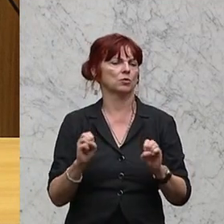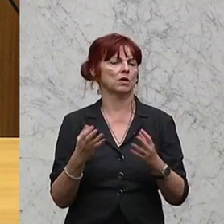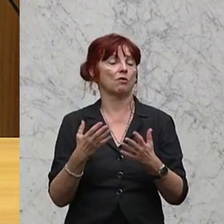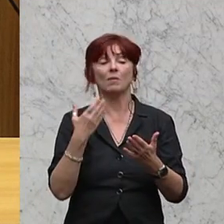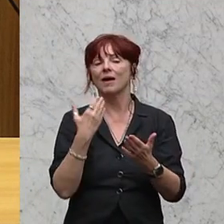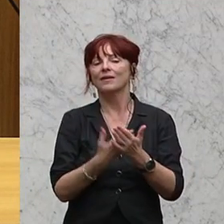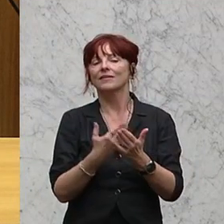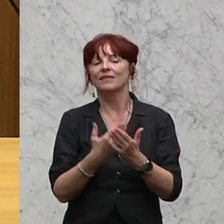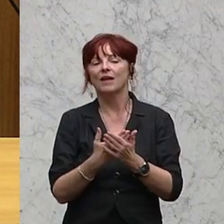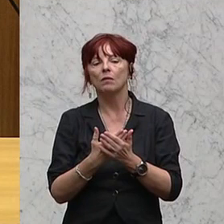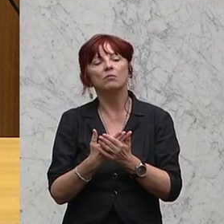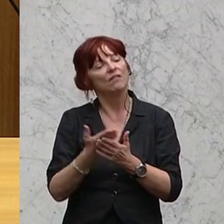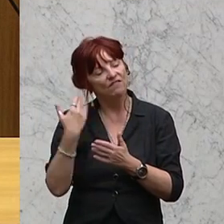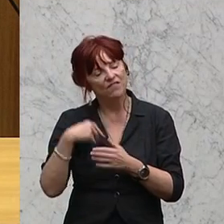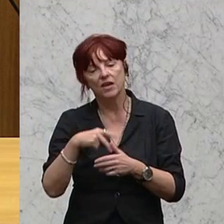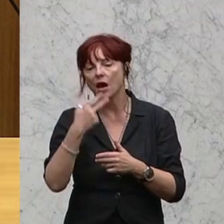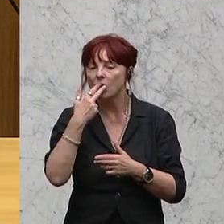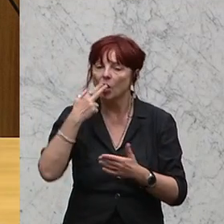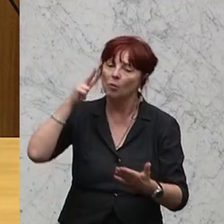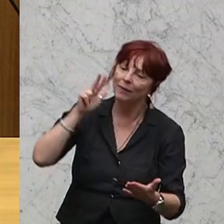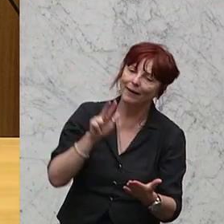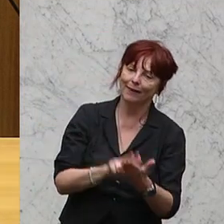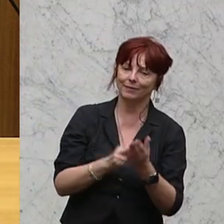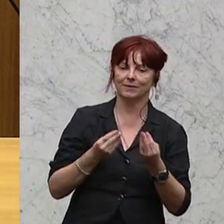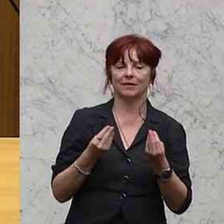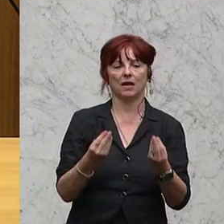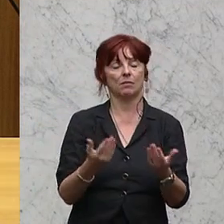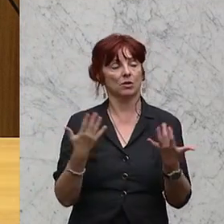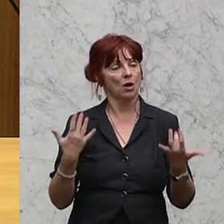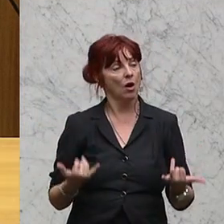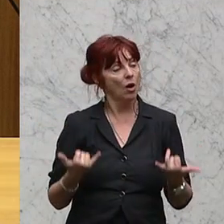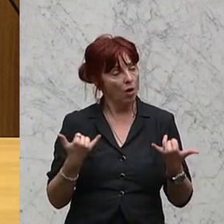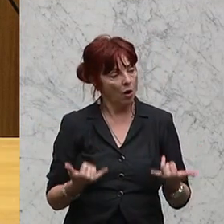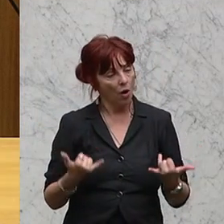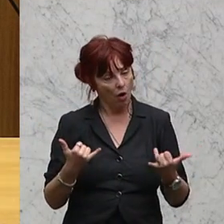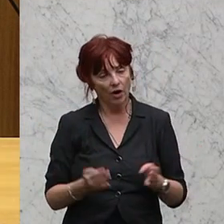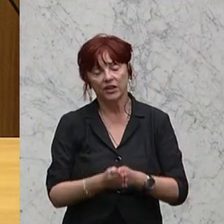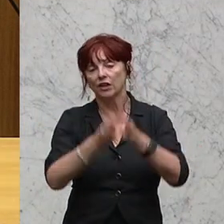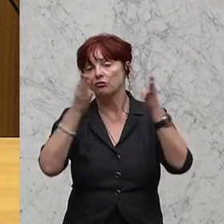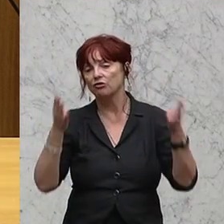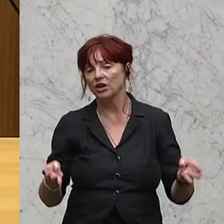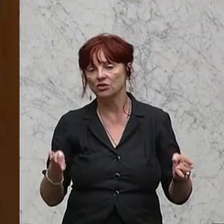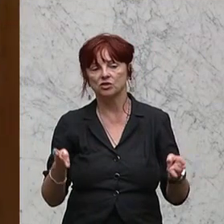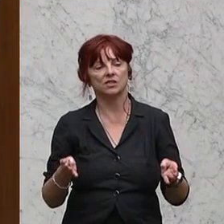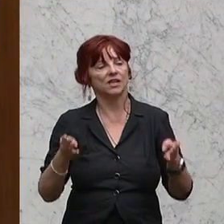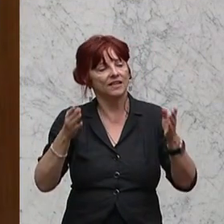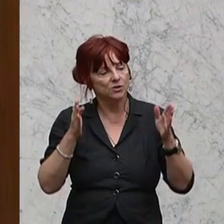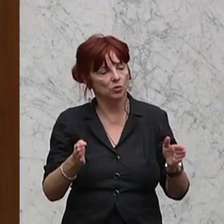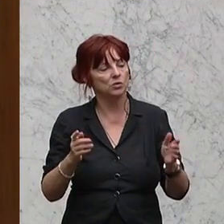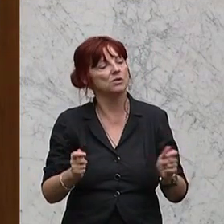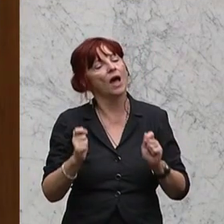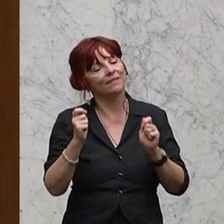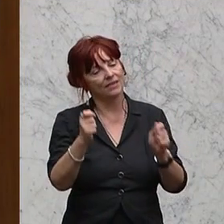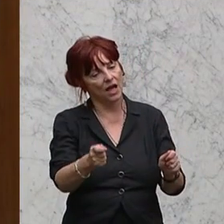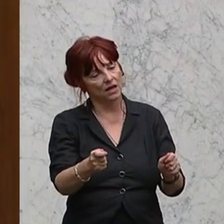lebendiges Bekenntnis abgegeben, entsprechend dem heute gestellten Fristsetzungsantrag hier ein